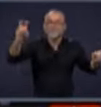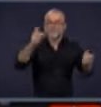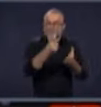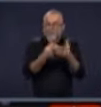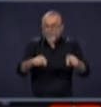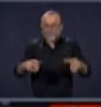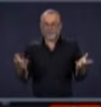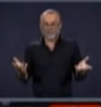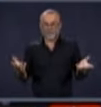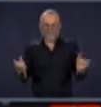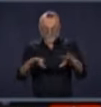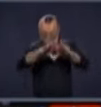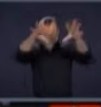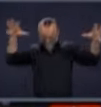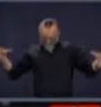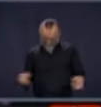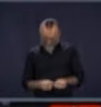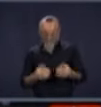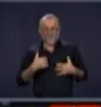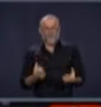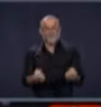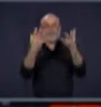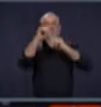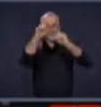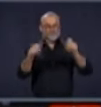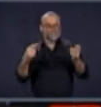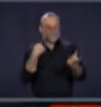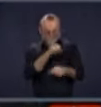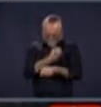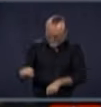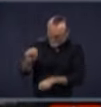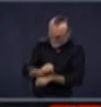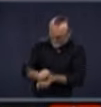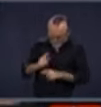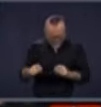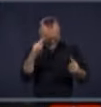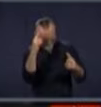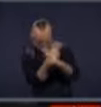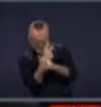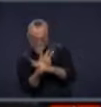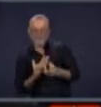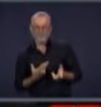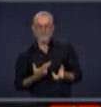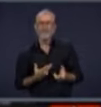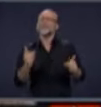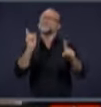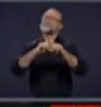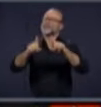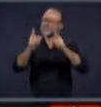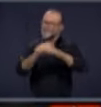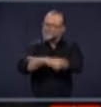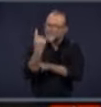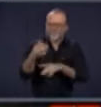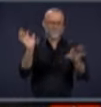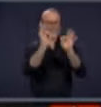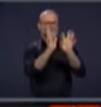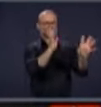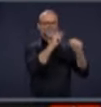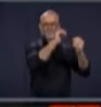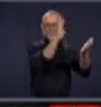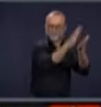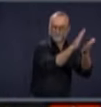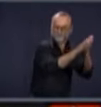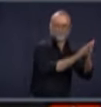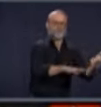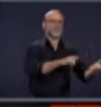le tourisme. Alors, ce sont des questions sur lesquelles nous avons encore à travailler, mais il est important d'abord de